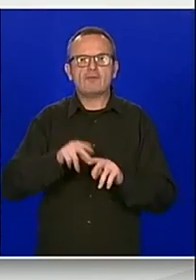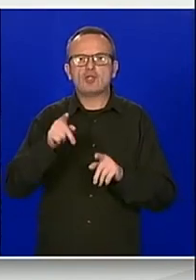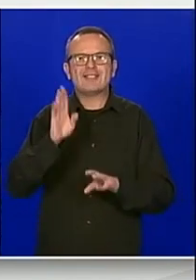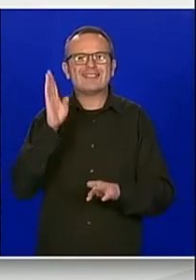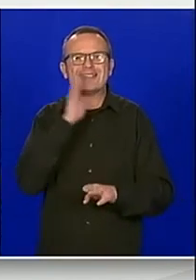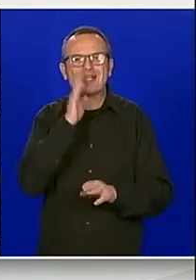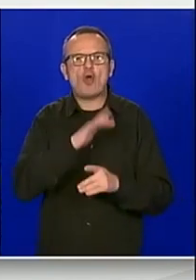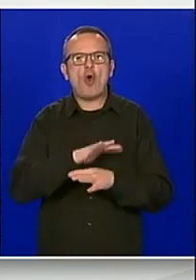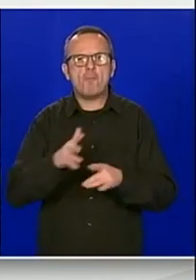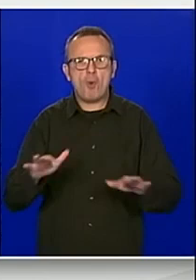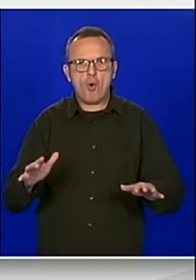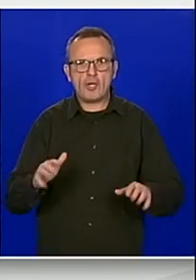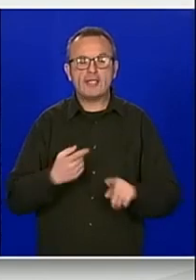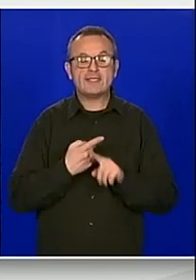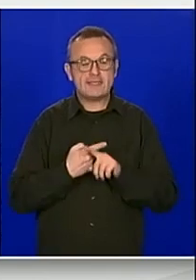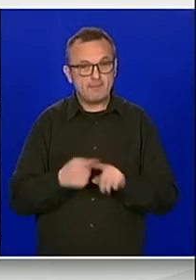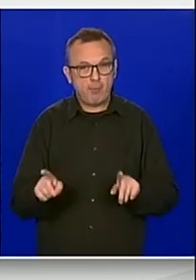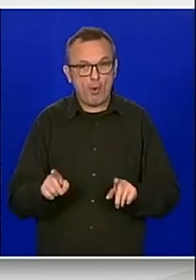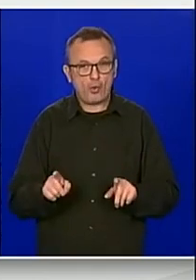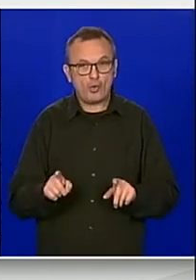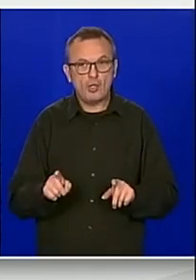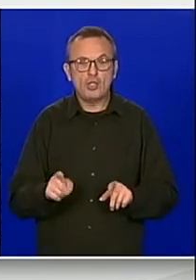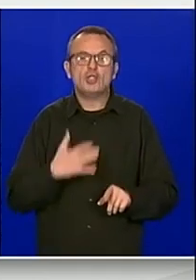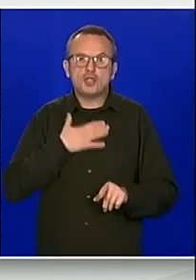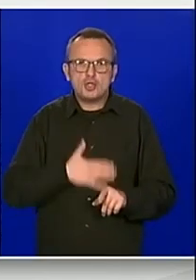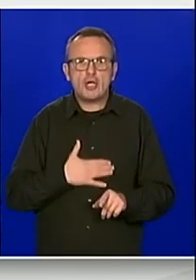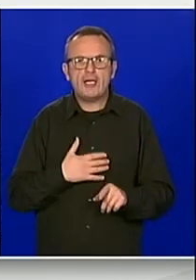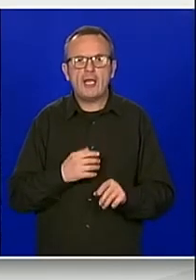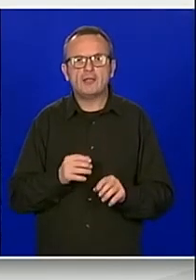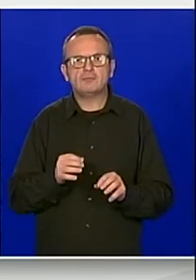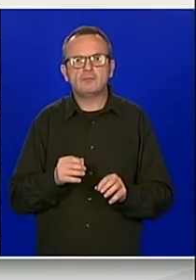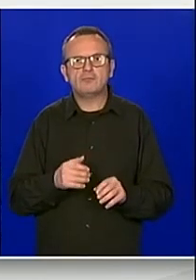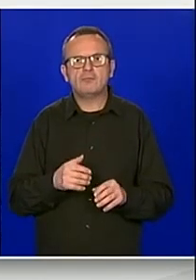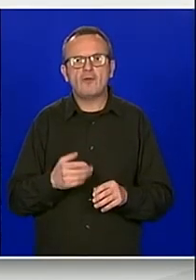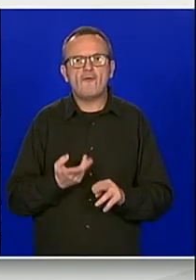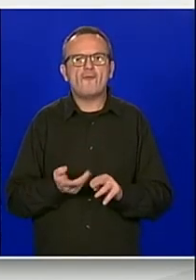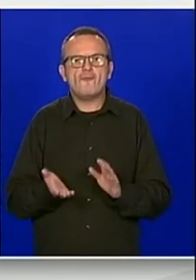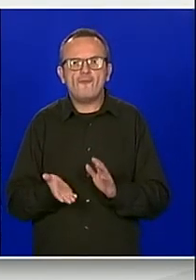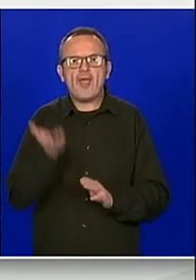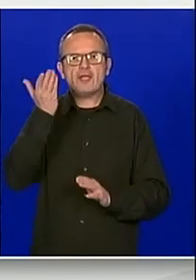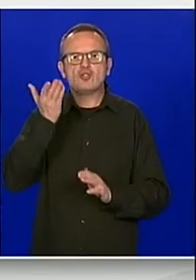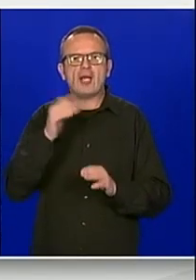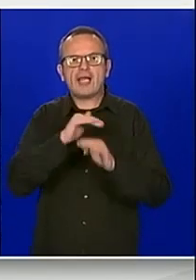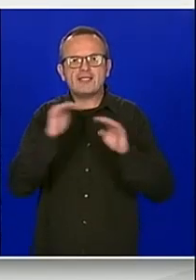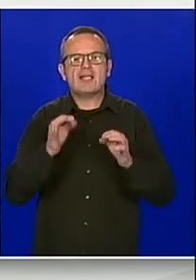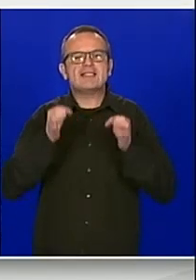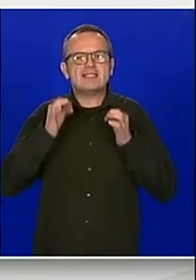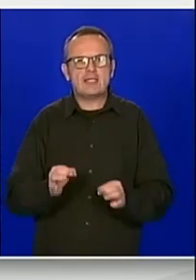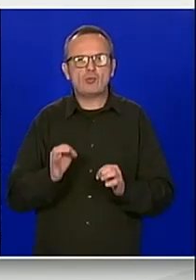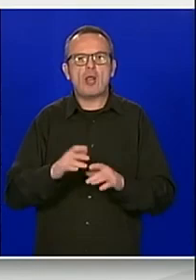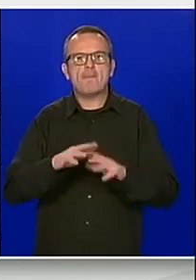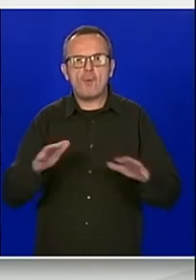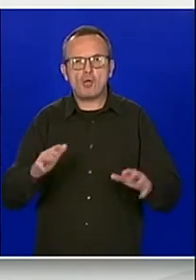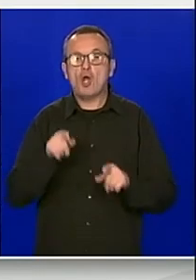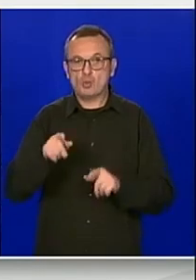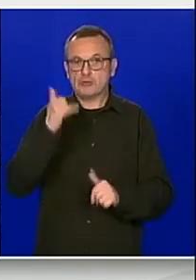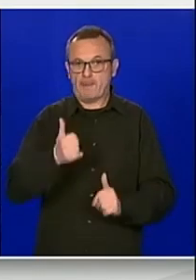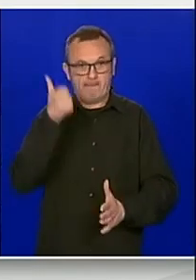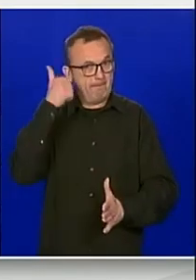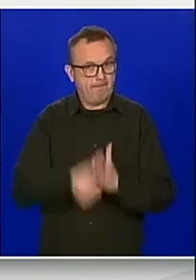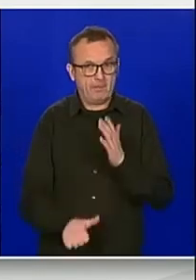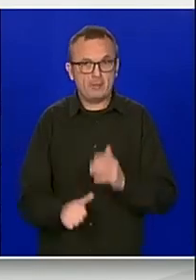mora, koji predonosi razini sigurnosti na moru. To je prvo sudjelovanje Hrvatske vojske u ovoj aktivnosti i provjelo bi se